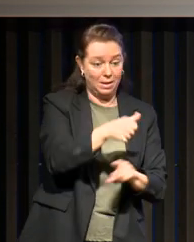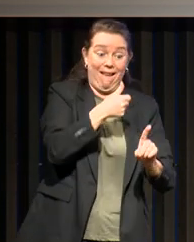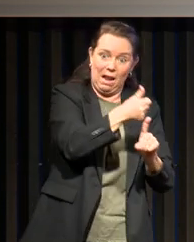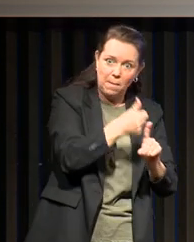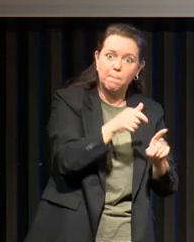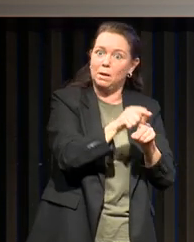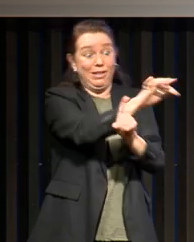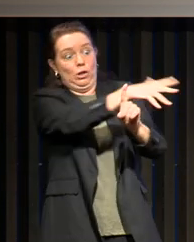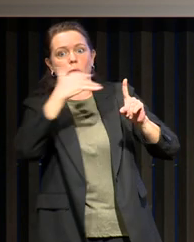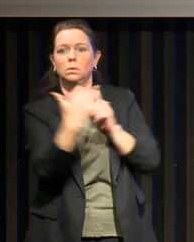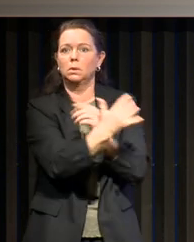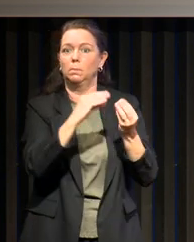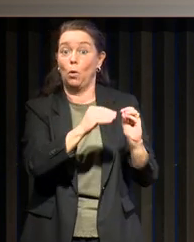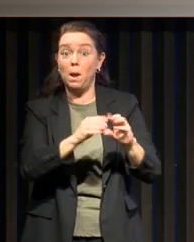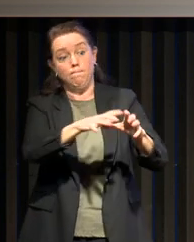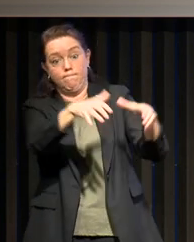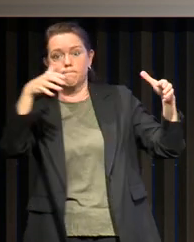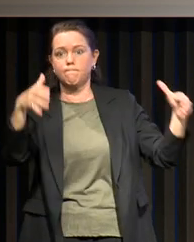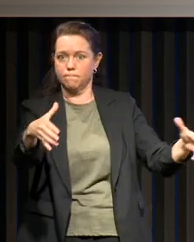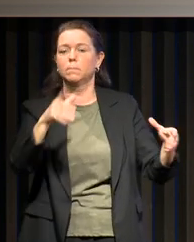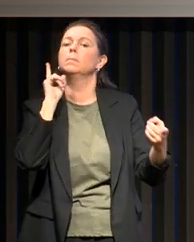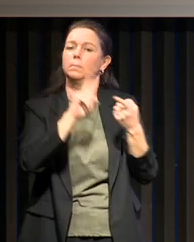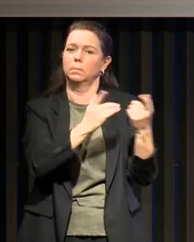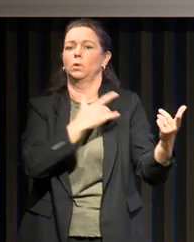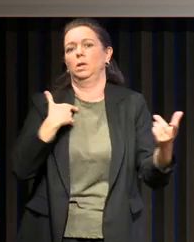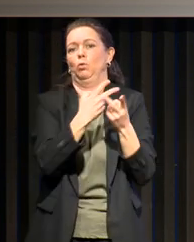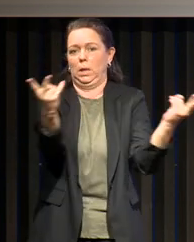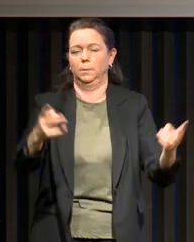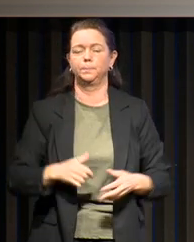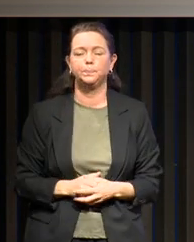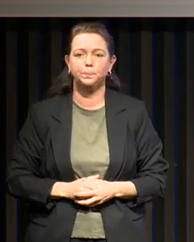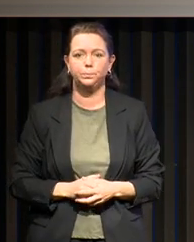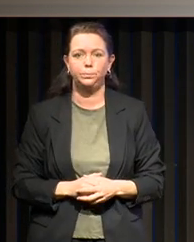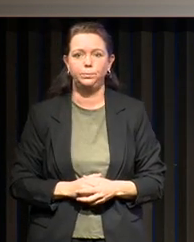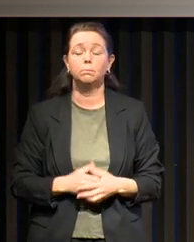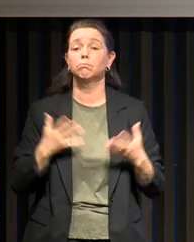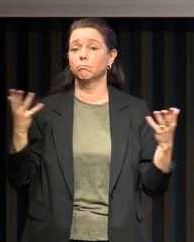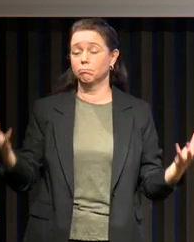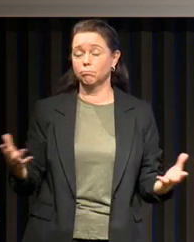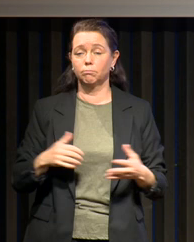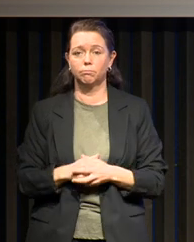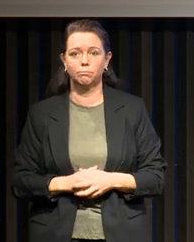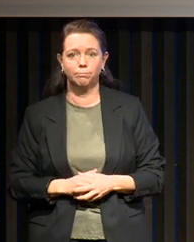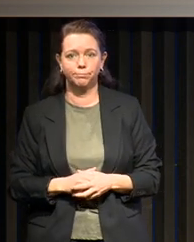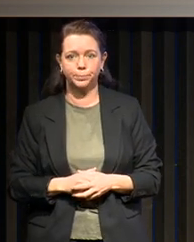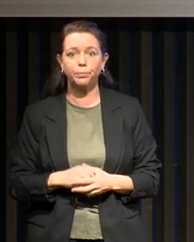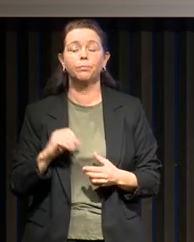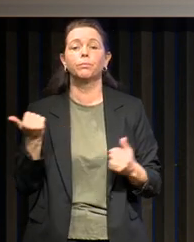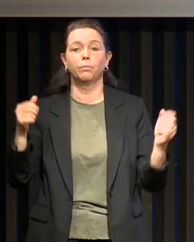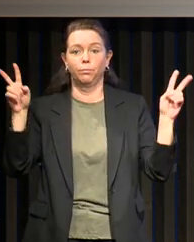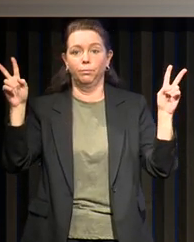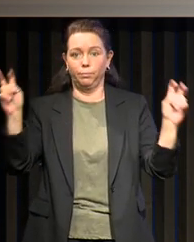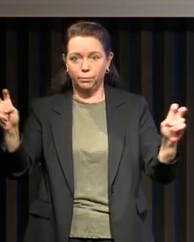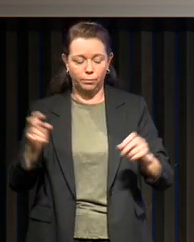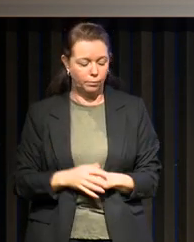un malaise sociétal, un problème de santé publique ? Alors, pour ça, on va partir d'une des citations extraites de ce